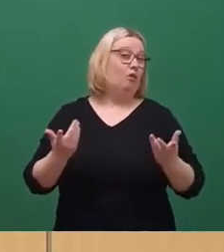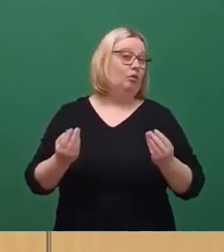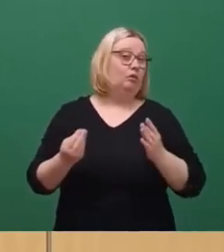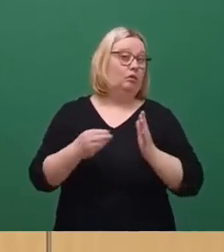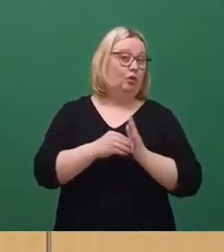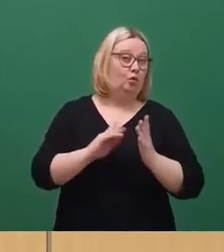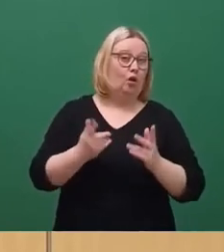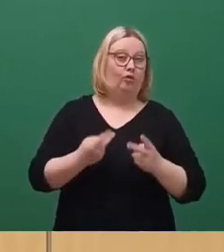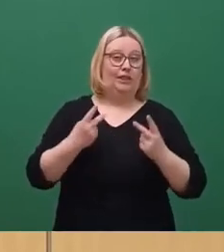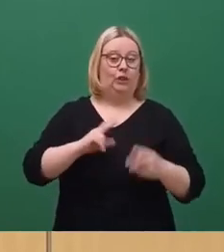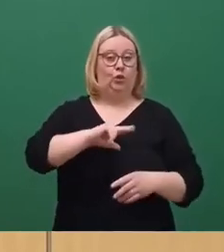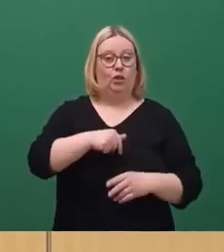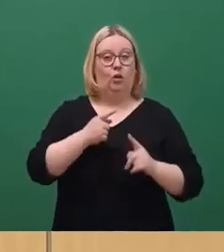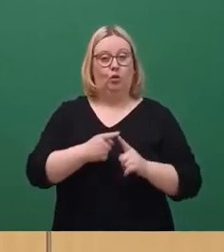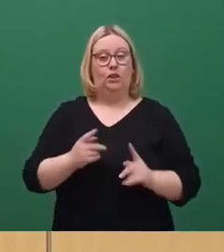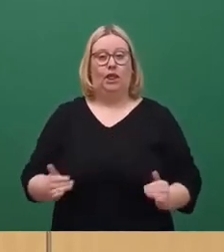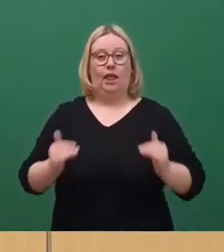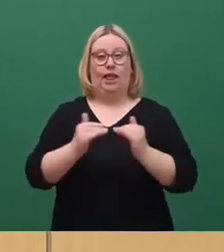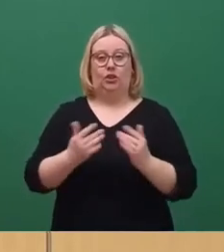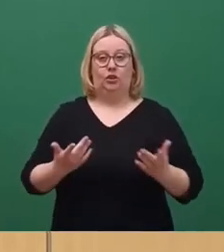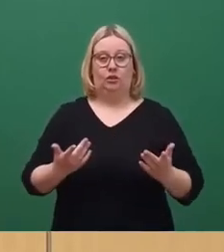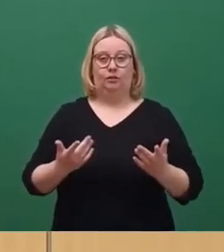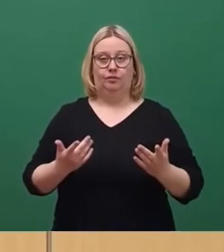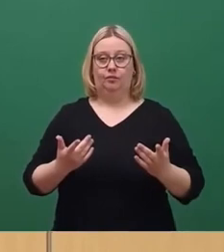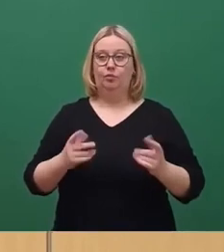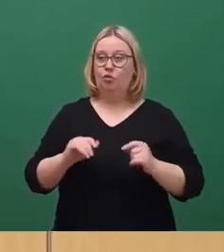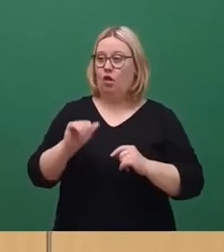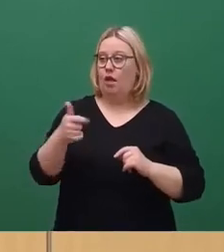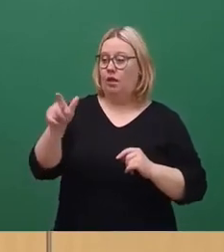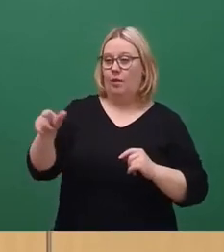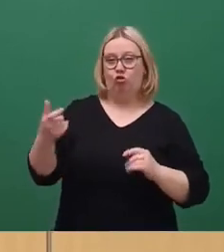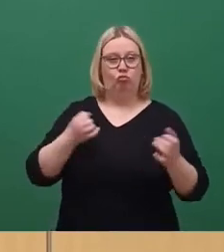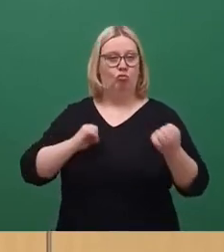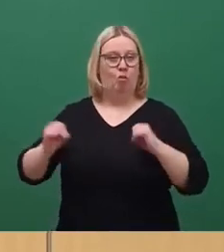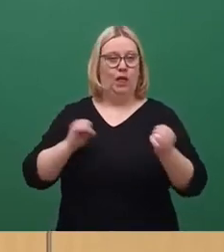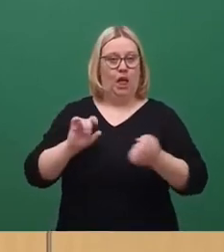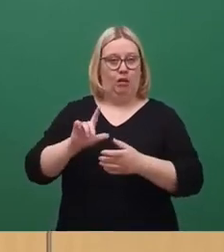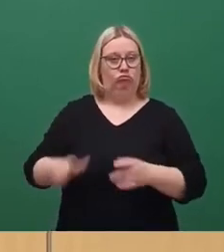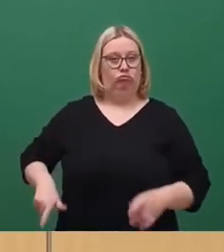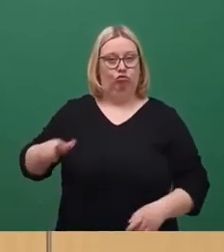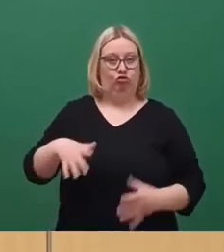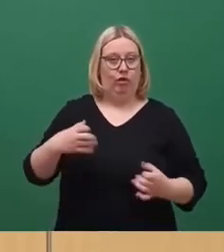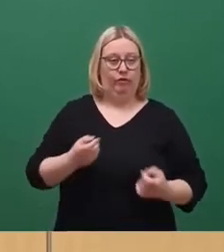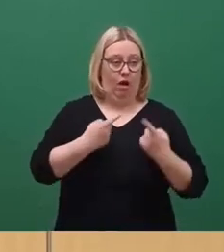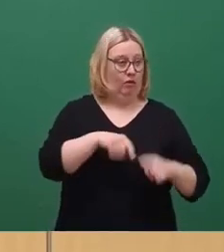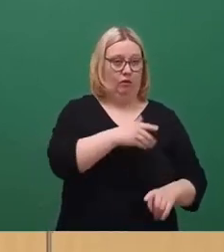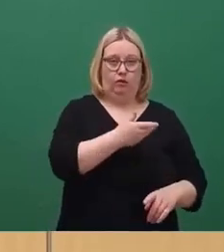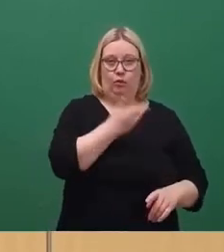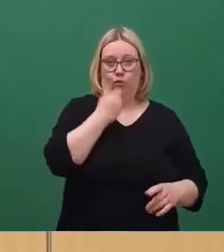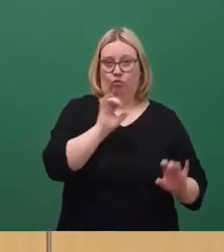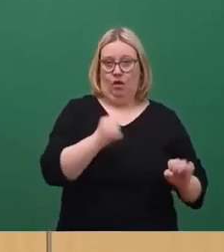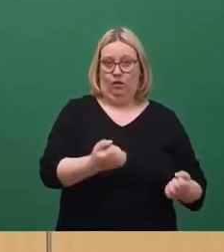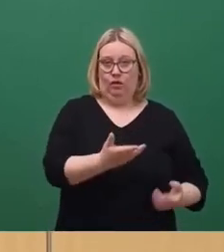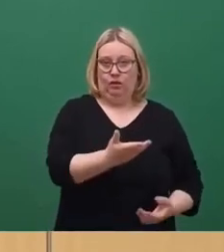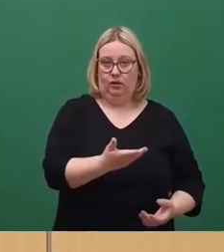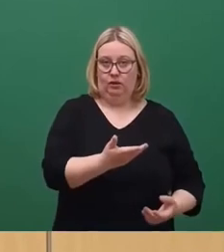sie sozial und gerecht sein. Es kann nicht sein, dass einige Menschen sich Mobilität leisten können, andere nicht. Das wird natürlich